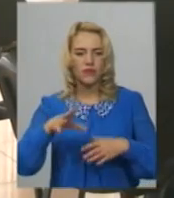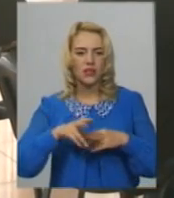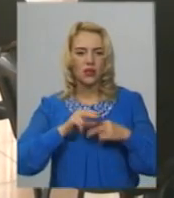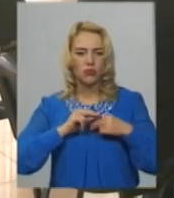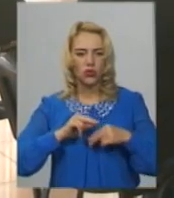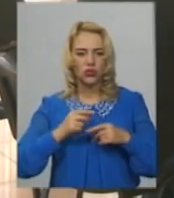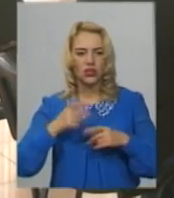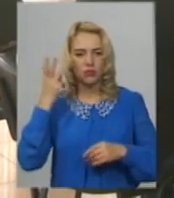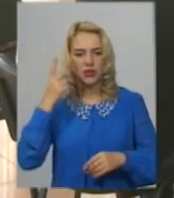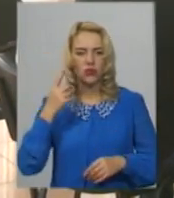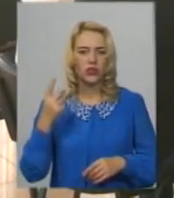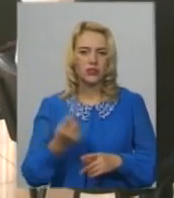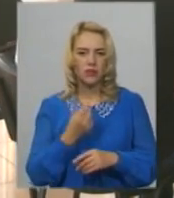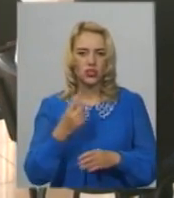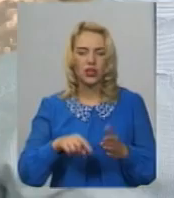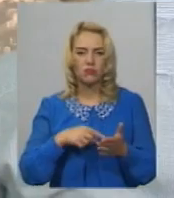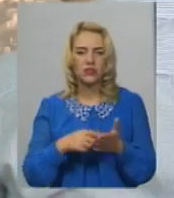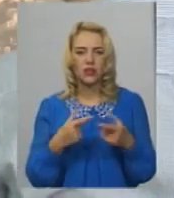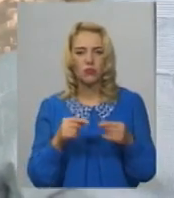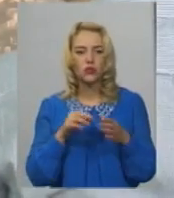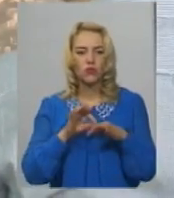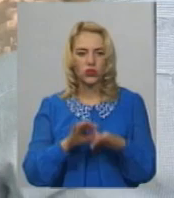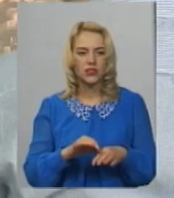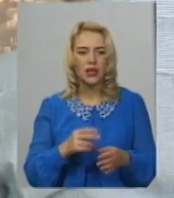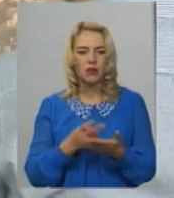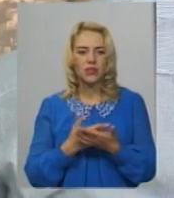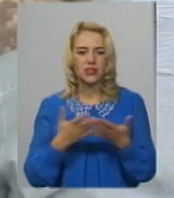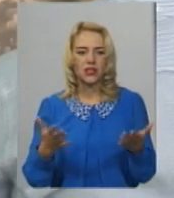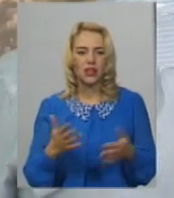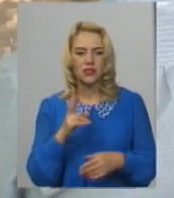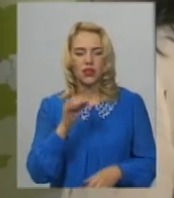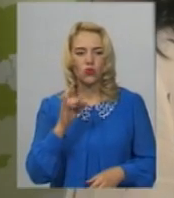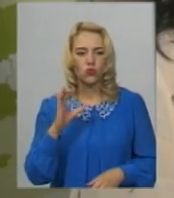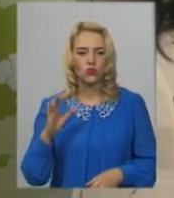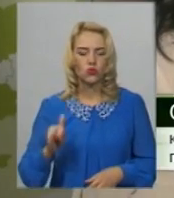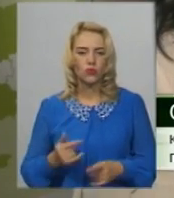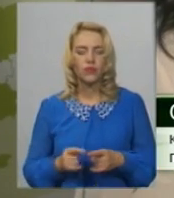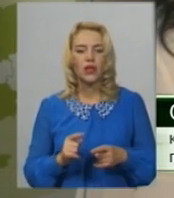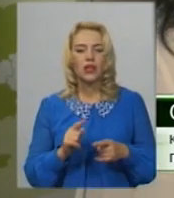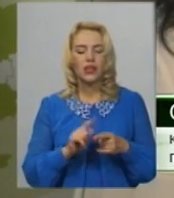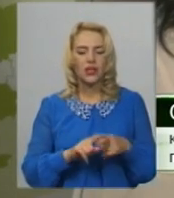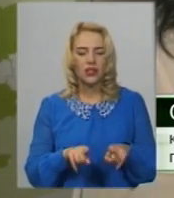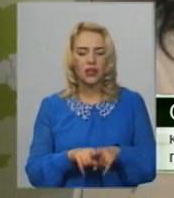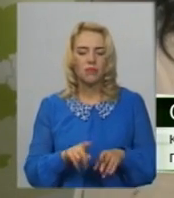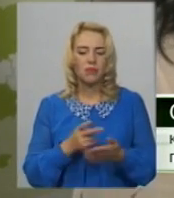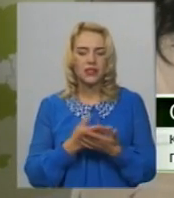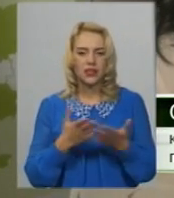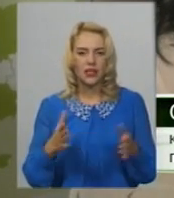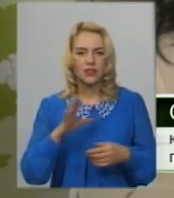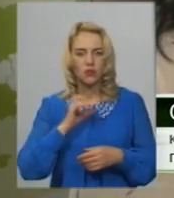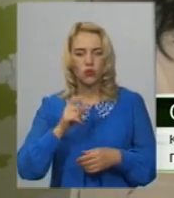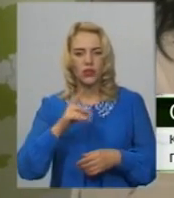Хмельницький – одна з перших міст, в якому проводиться презентація курсу, додає Олена Уско. Такі презентації вже провели на